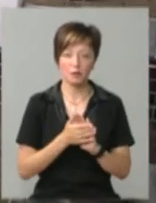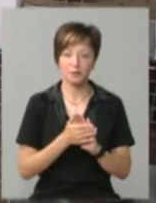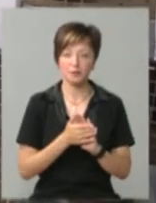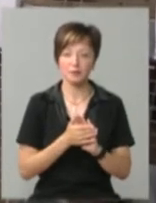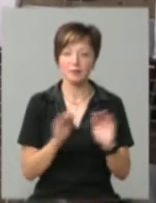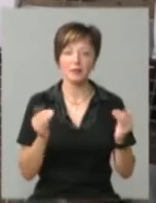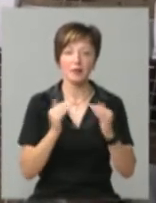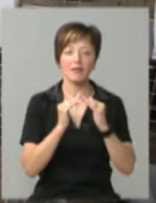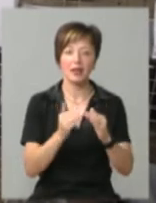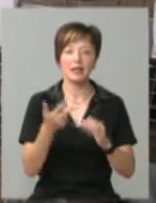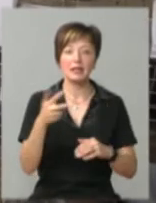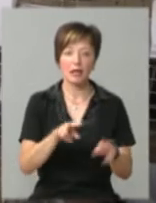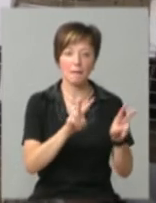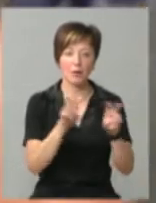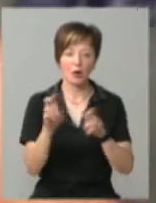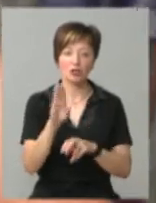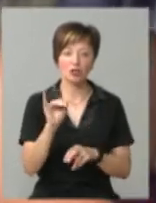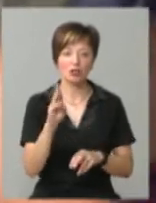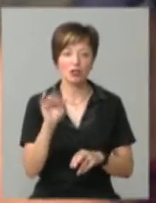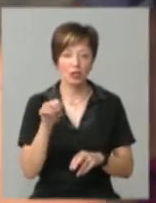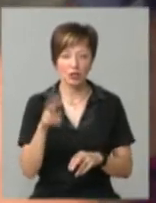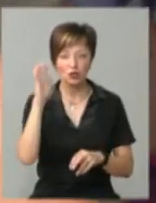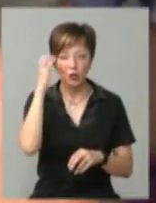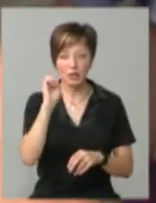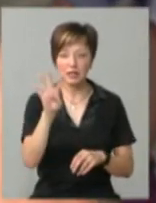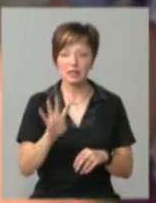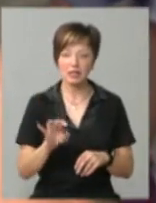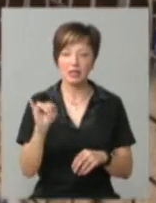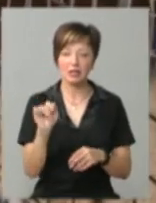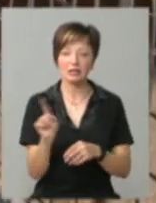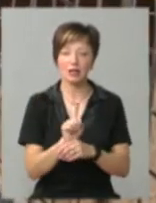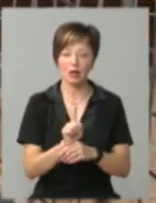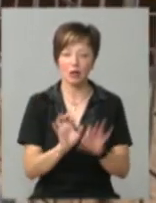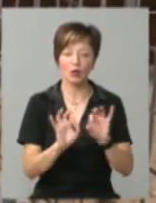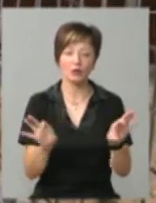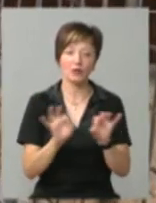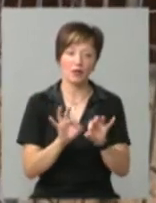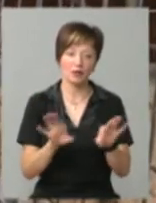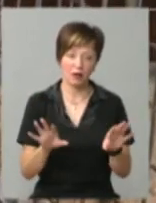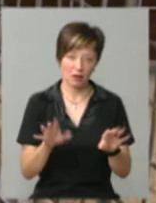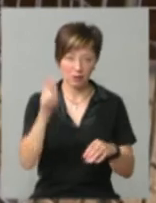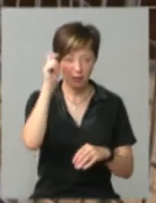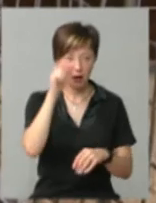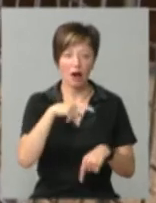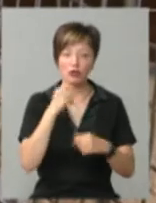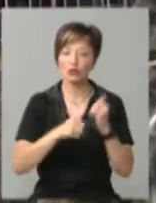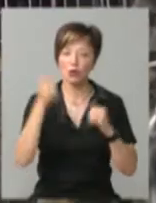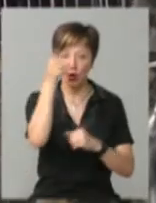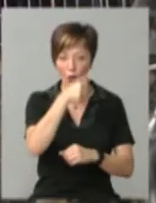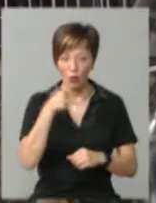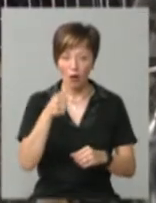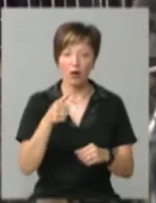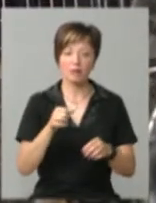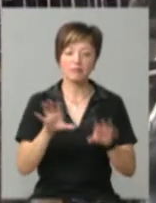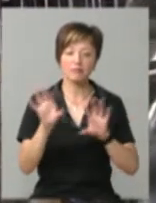На мініфермі живе три породи шеншил – чорний оксамит, сірий та датські стандарти, розповідає Роман Єфименко. Каже, щороку селекціонери